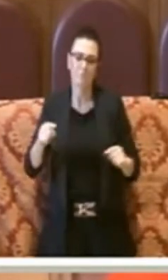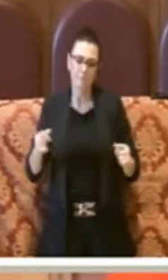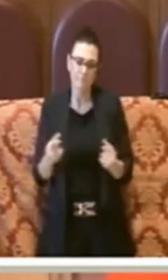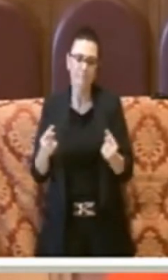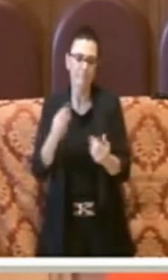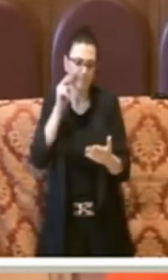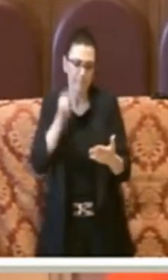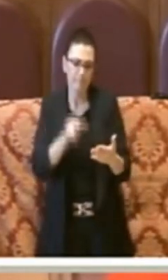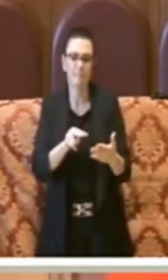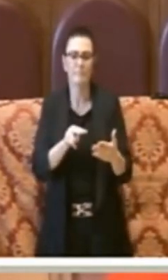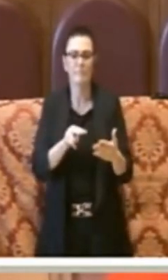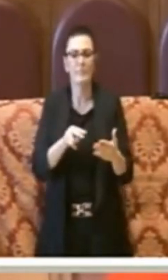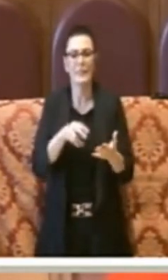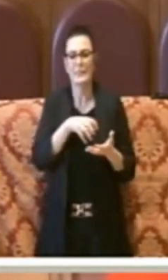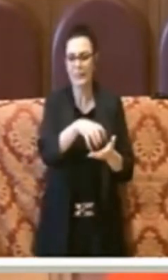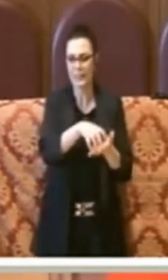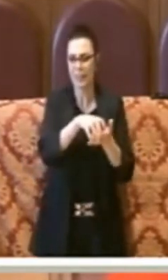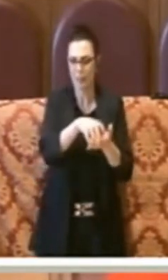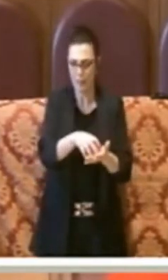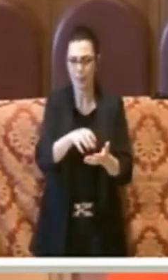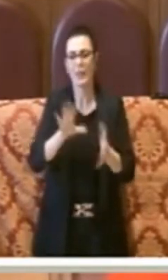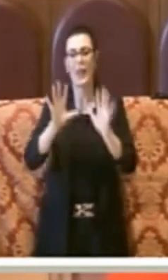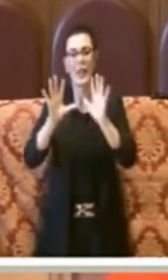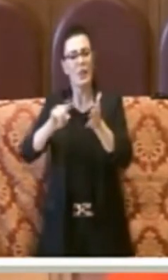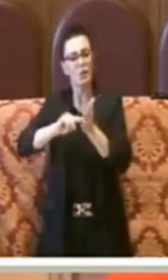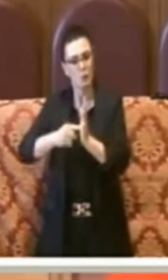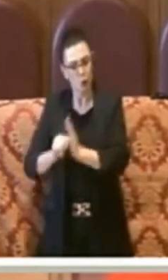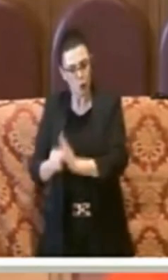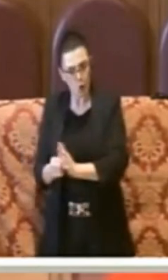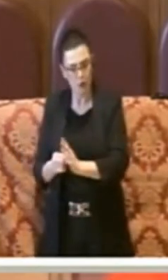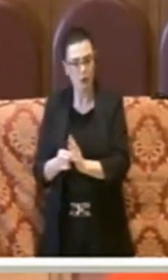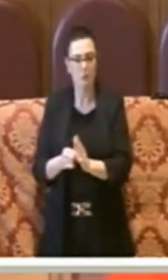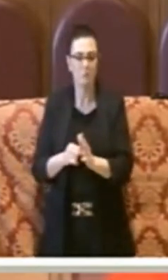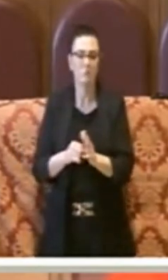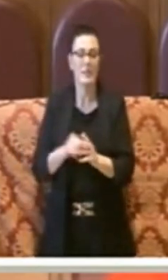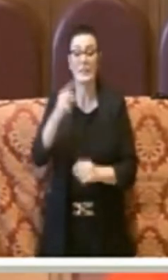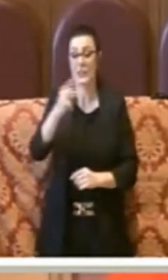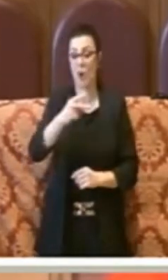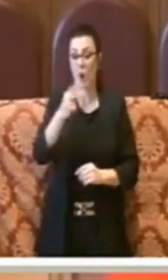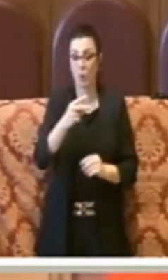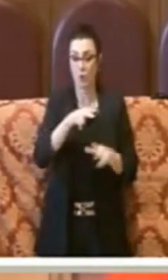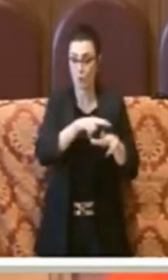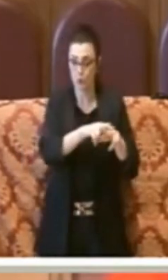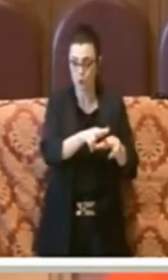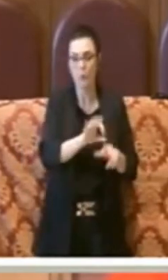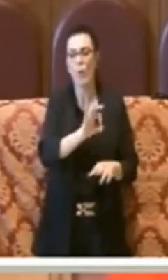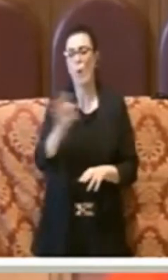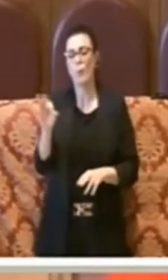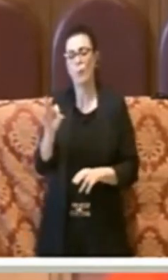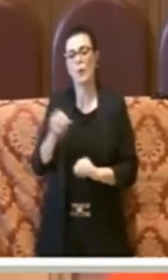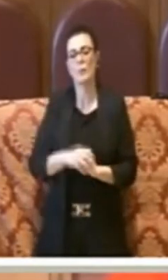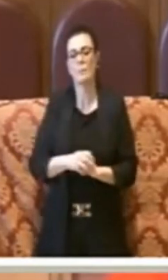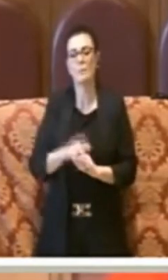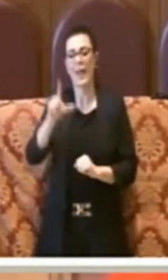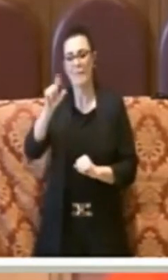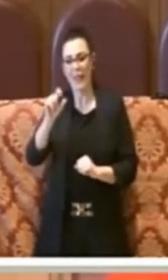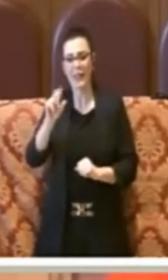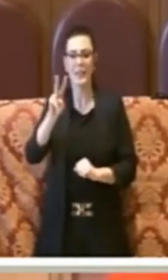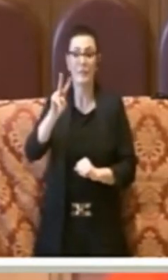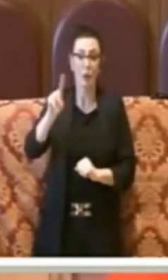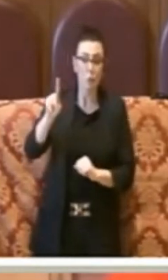passano da stanziamenti di 10 milioni per per esempio il secondo municipio a stanziamenti di quasi 21